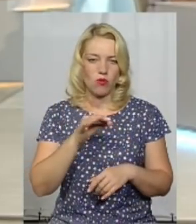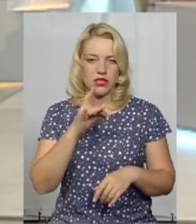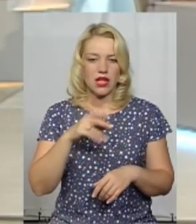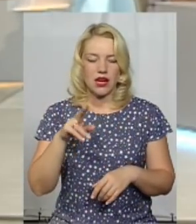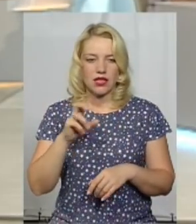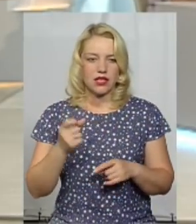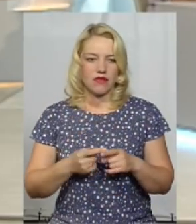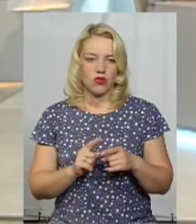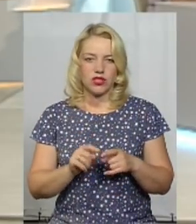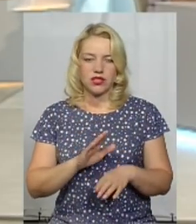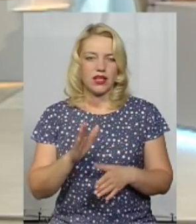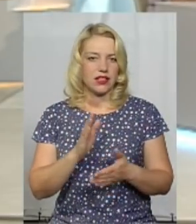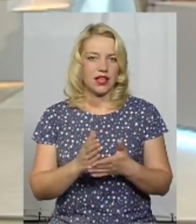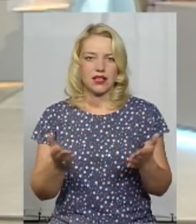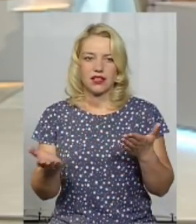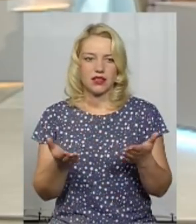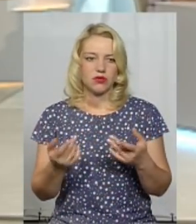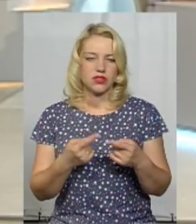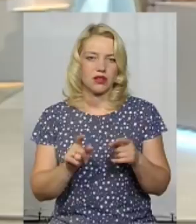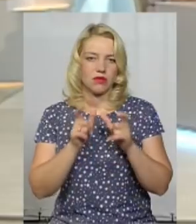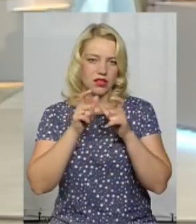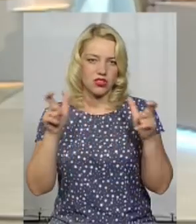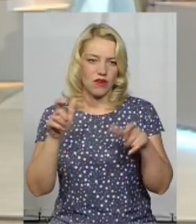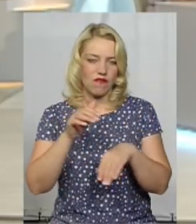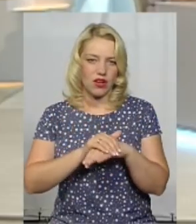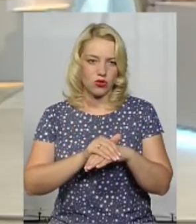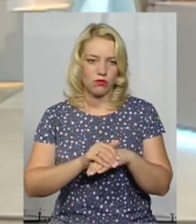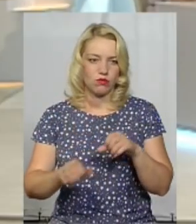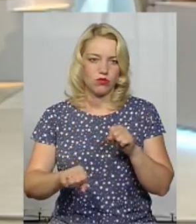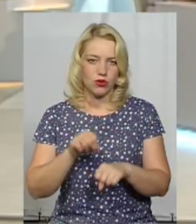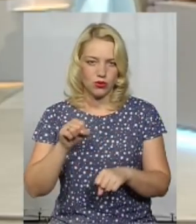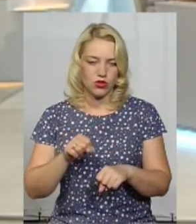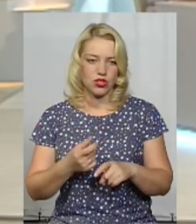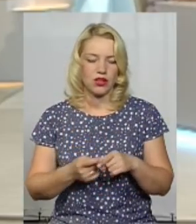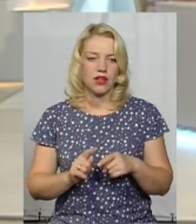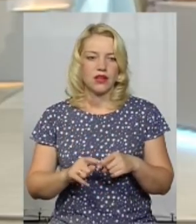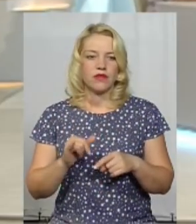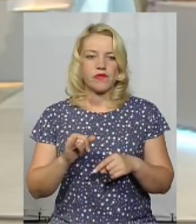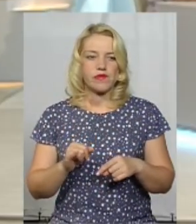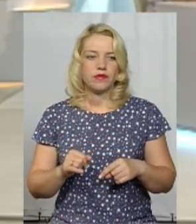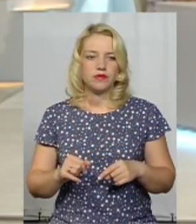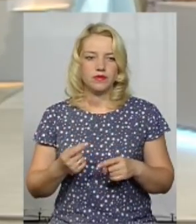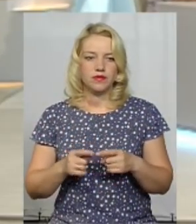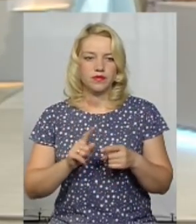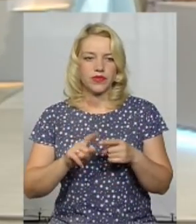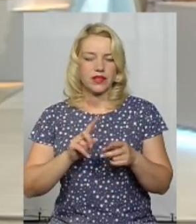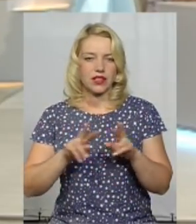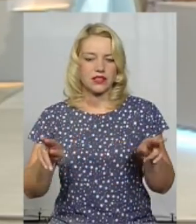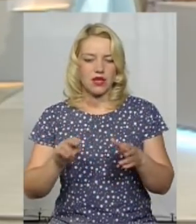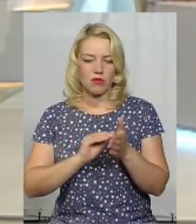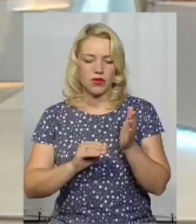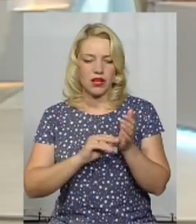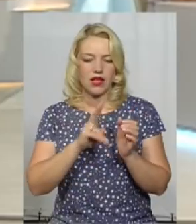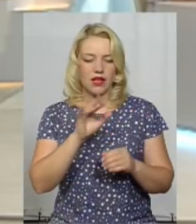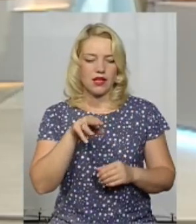вони абсолютно не є якимось таким кричущим фактом порушень. Правда, Світлана Івановна? Однозначно. То саме і пишеться про Китай-Городський